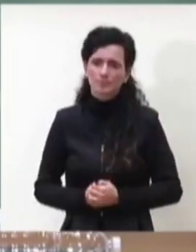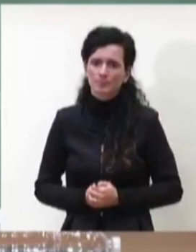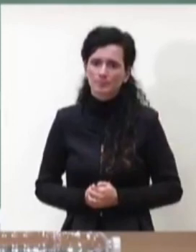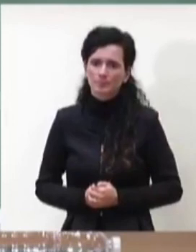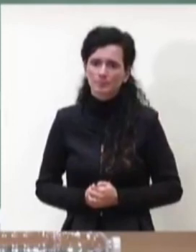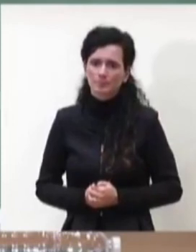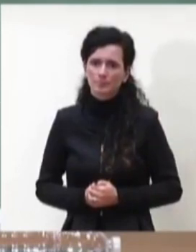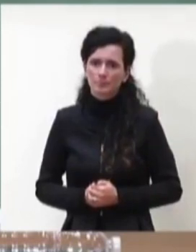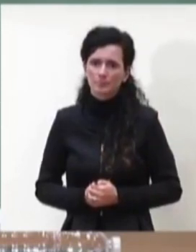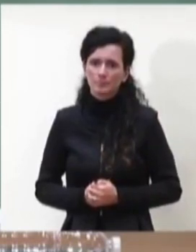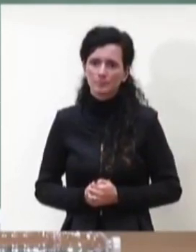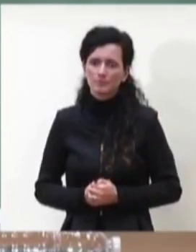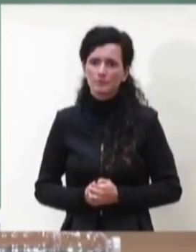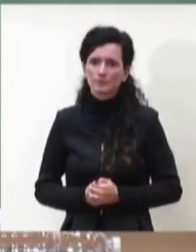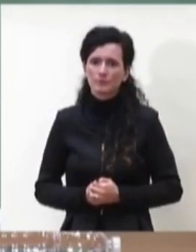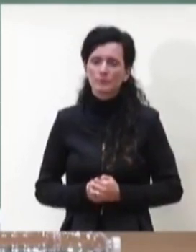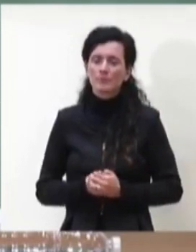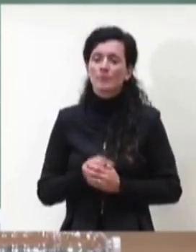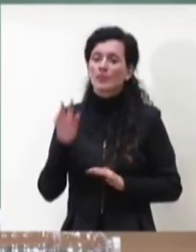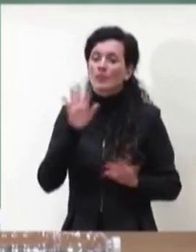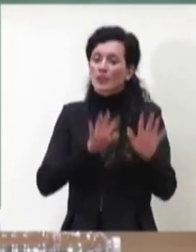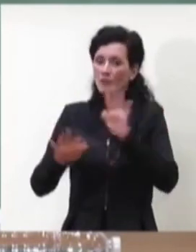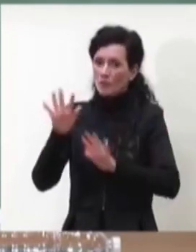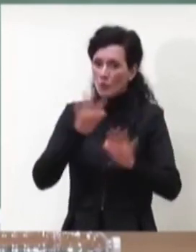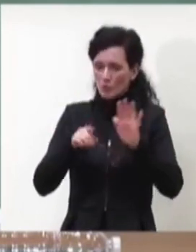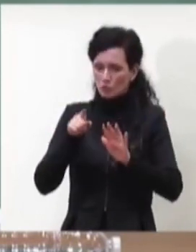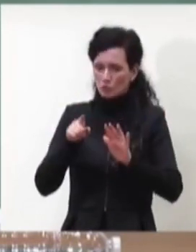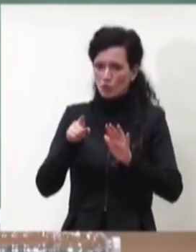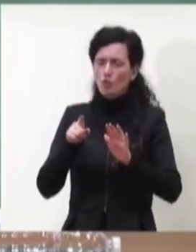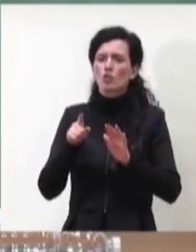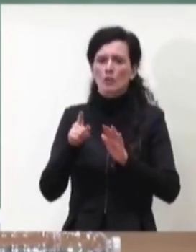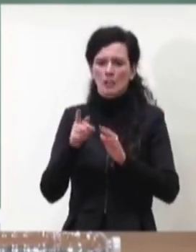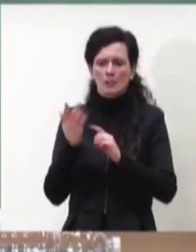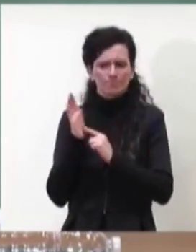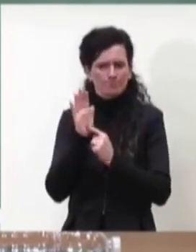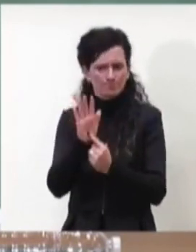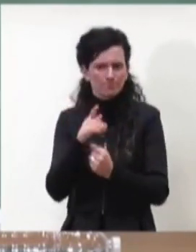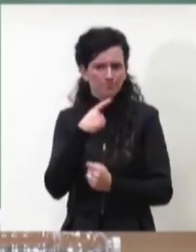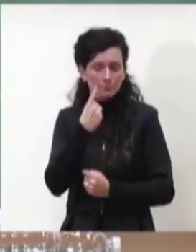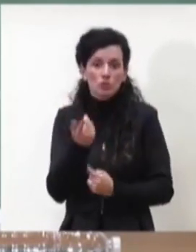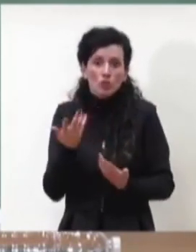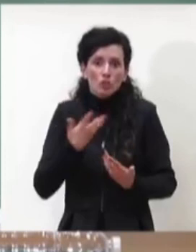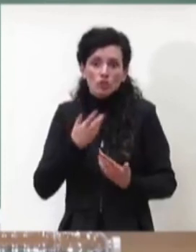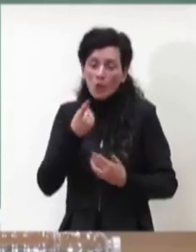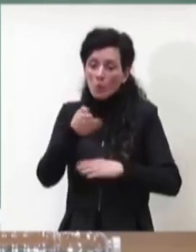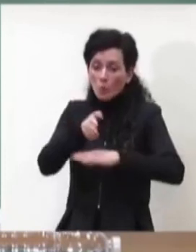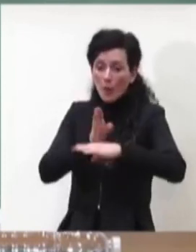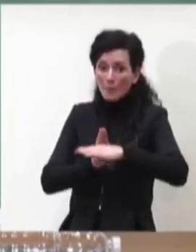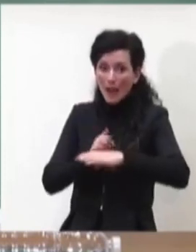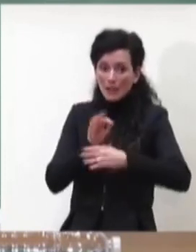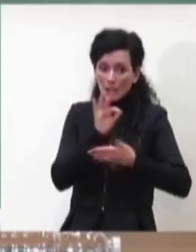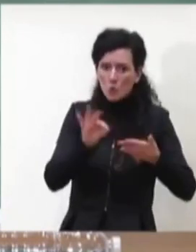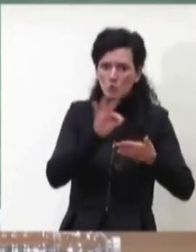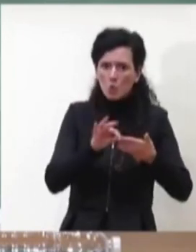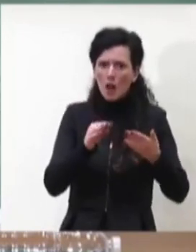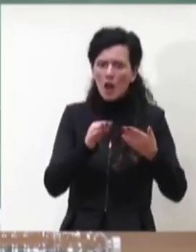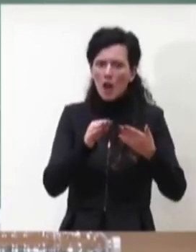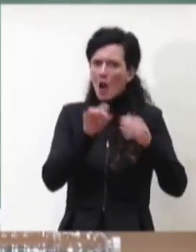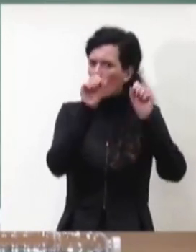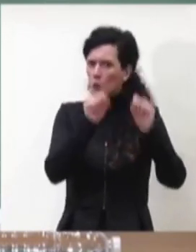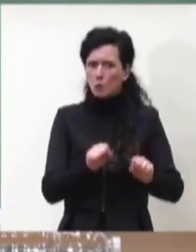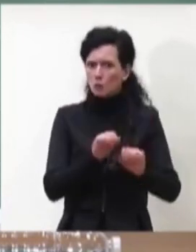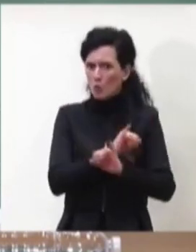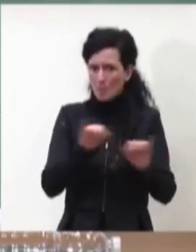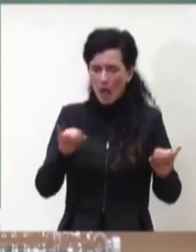che le evidenze ci dicono che intanto che una parte del sistema scolastico non è mai stato chiuso sostanzialmente ha continuato a lavorare e a